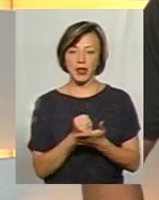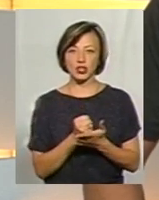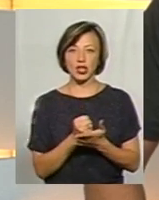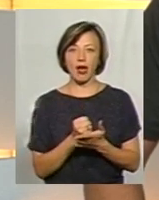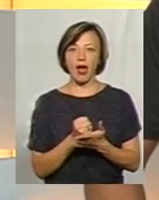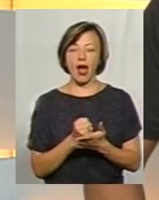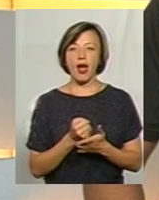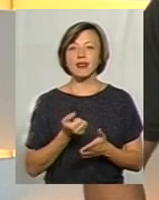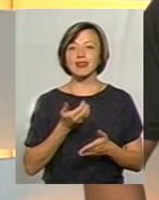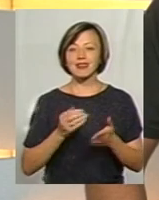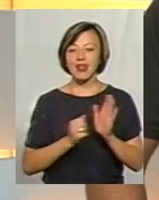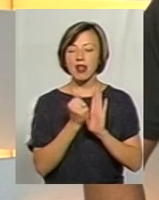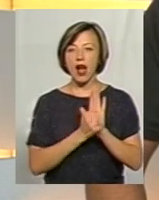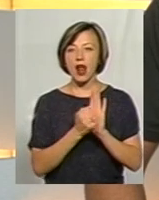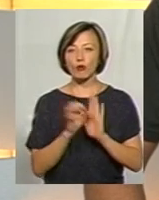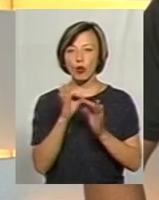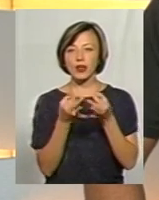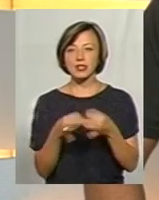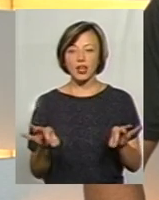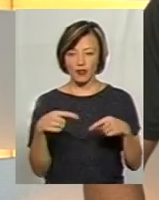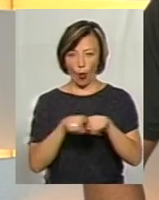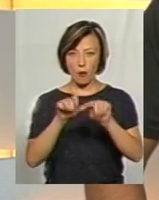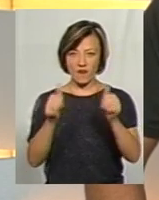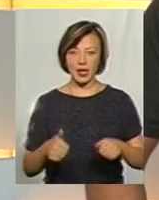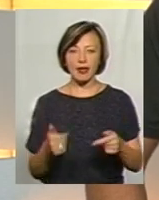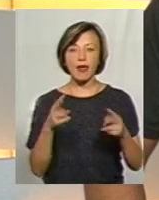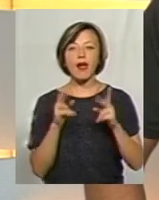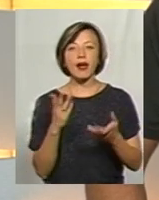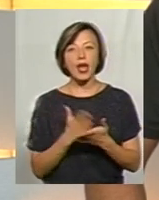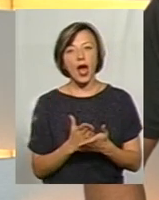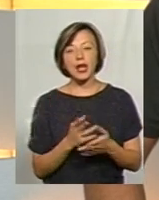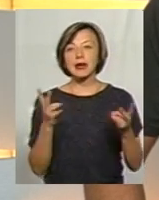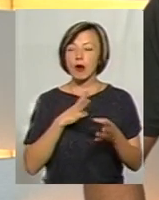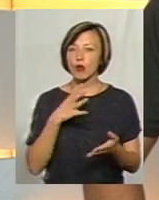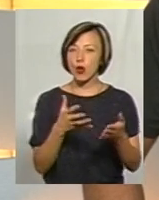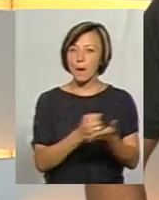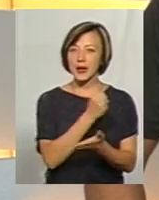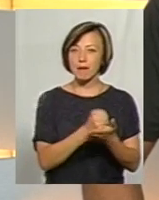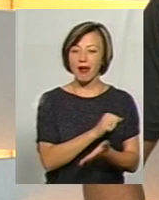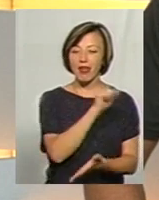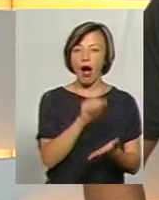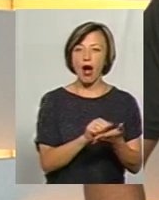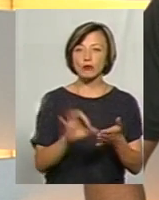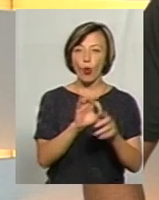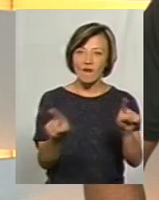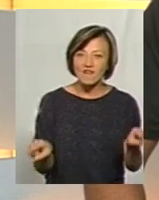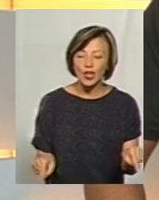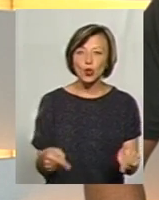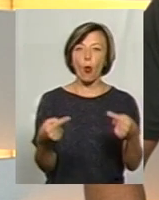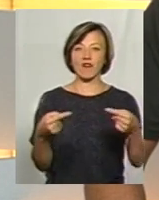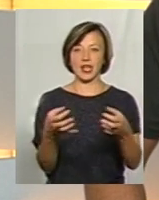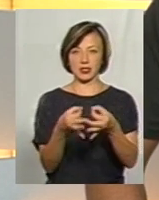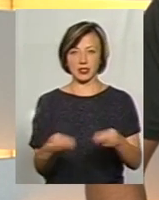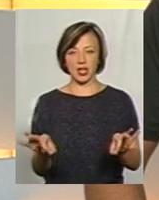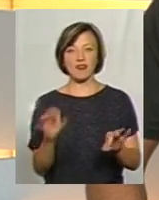декларацію про незалежність в такому вигляді, в якому вона є. Тому що потрібно було приймати акт про відновлення незалежності нашої